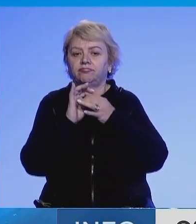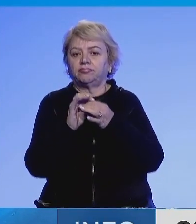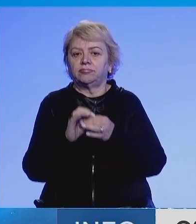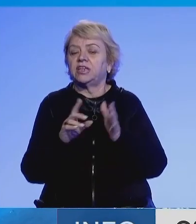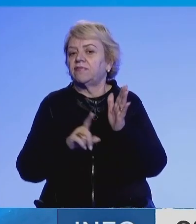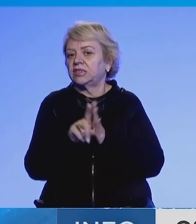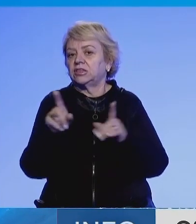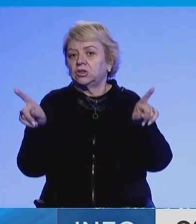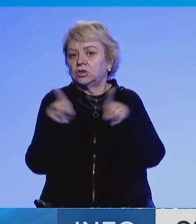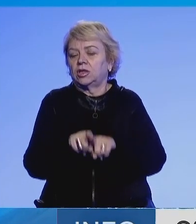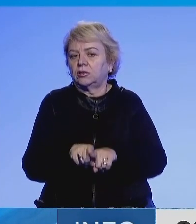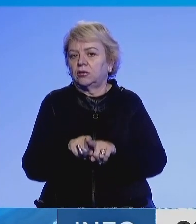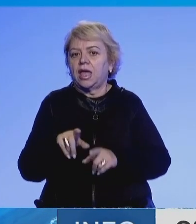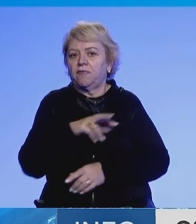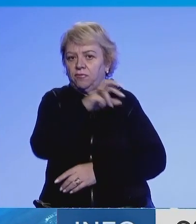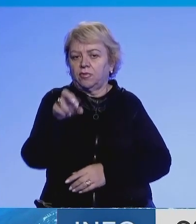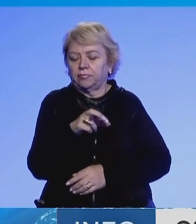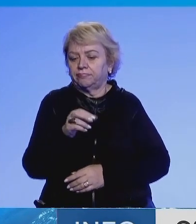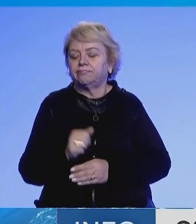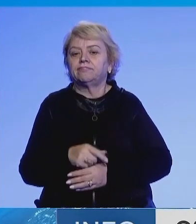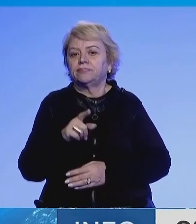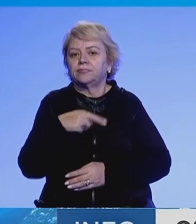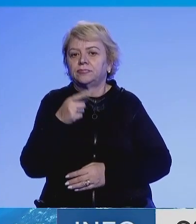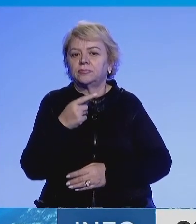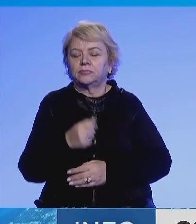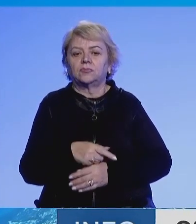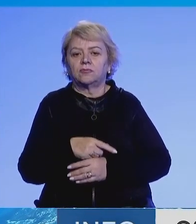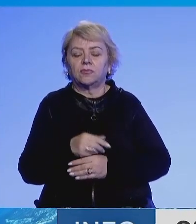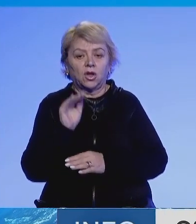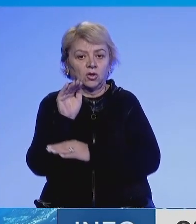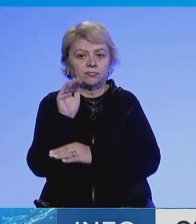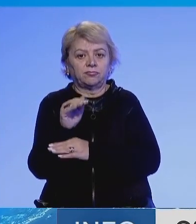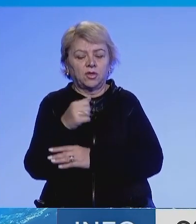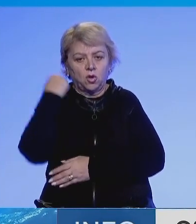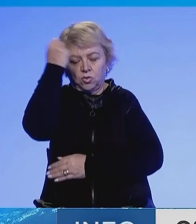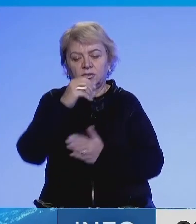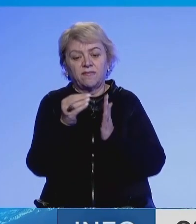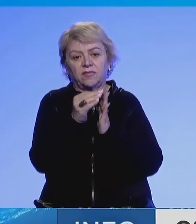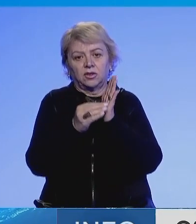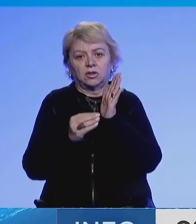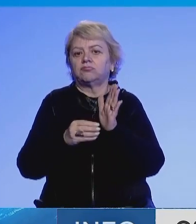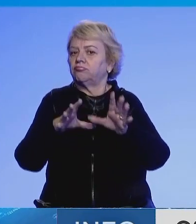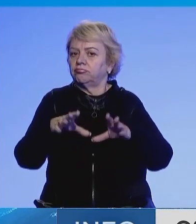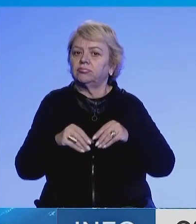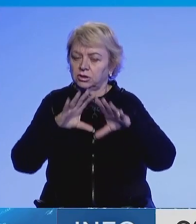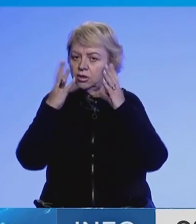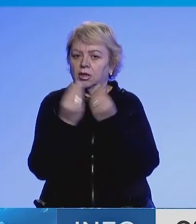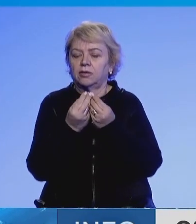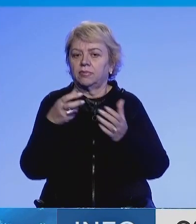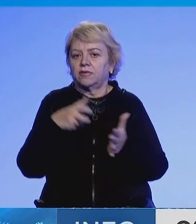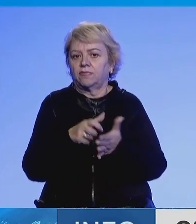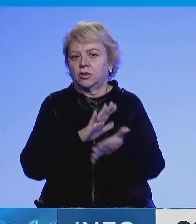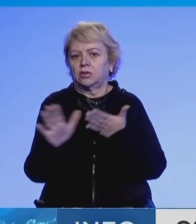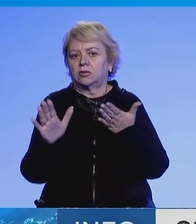të njejta me popullit e tjere evropian. Në këtë kontekst, ajo potencoj se Kosova i ka plëcuar të gjitha kriteret për liberalizim